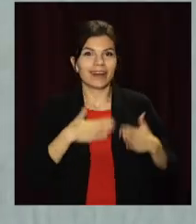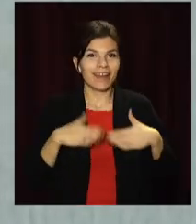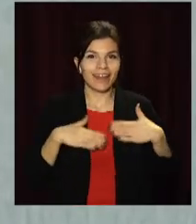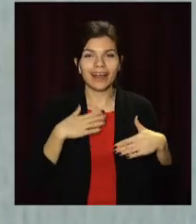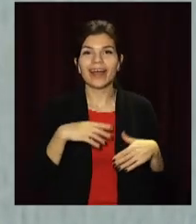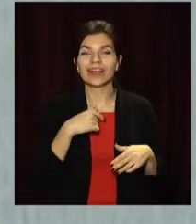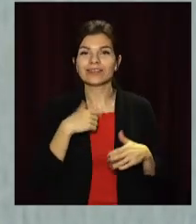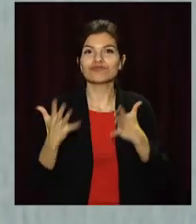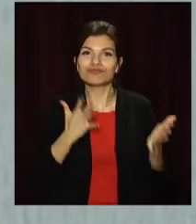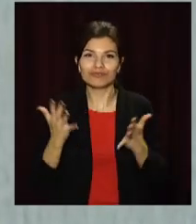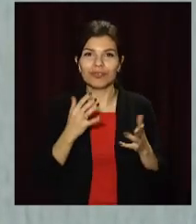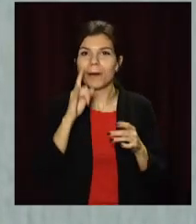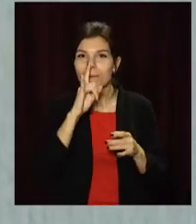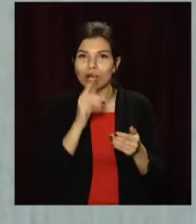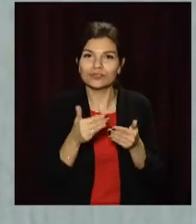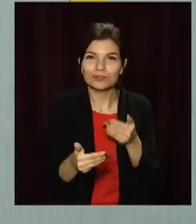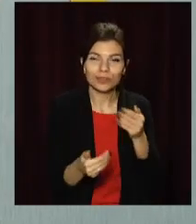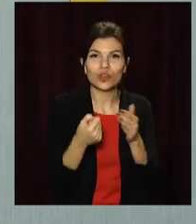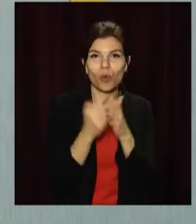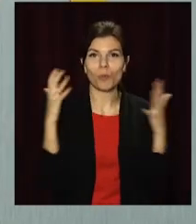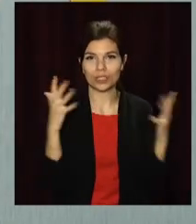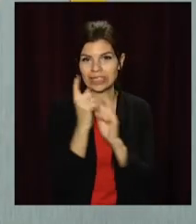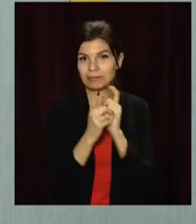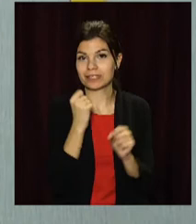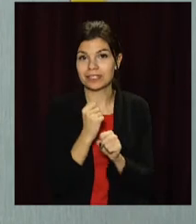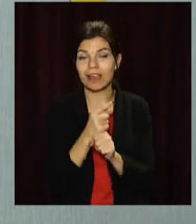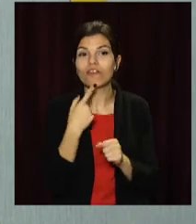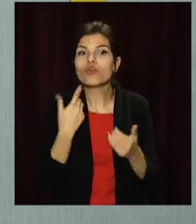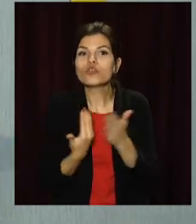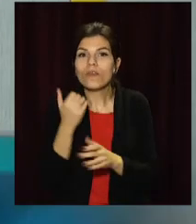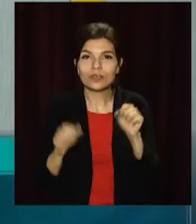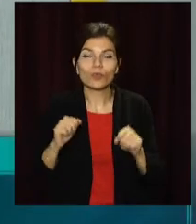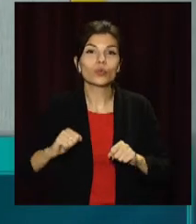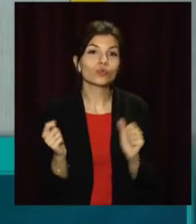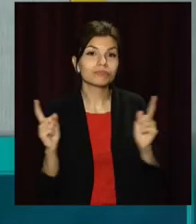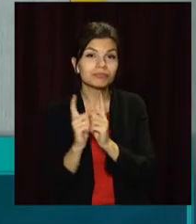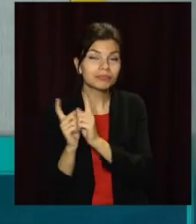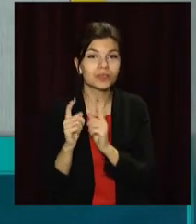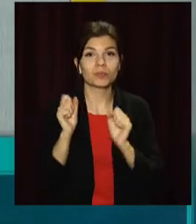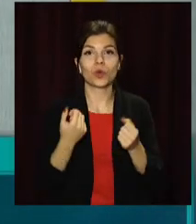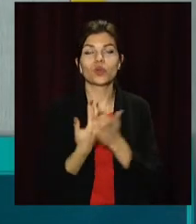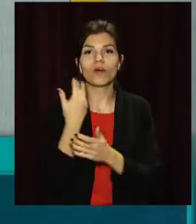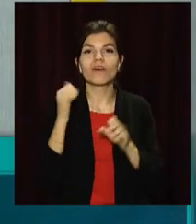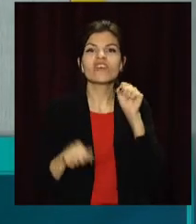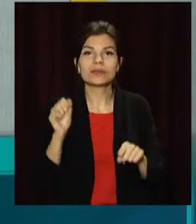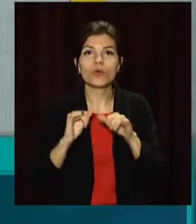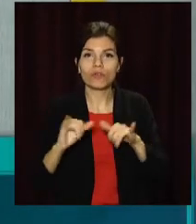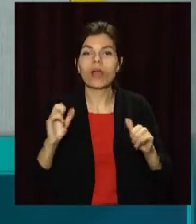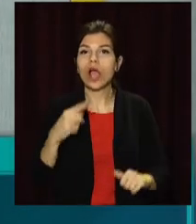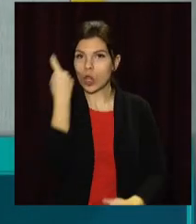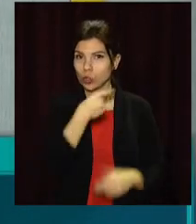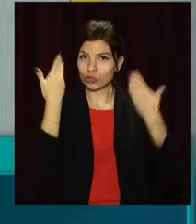натхнення щодня робити маленькі кроки до великих змін. Це нова можливість знайти нових друзів, це нова можливість розвиватися для мене як для